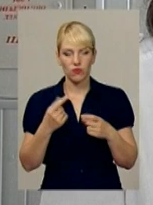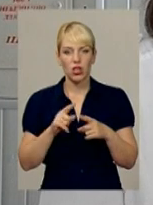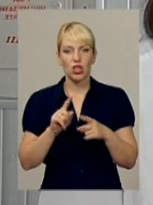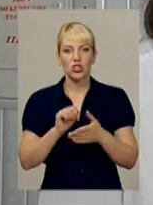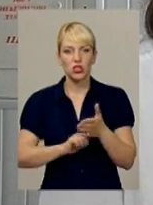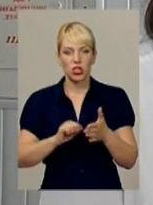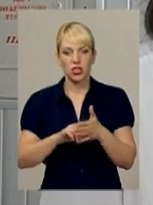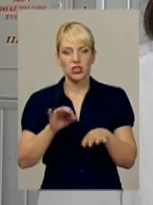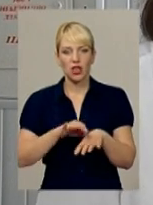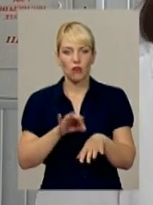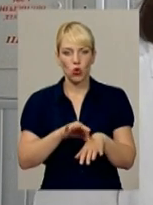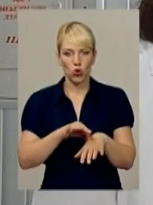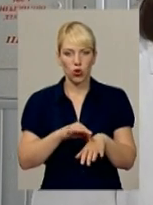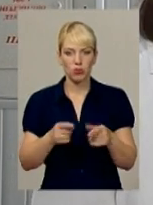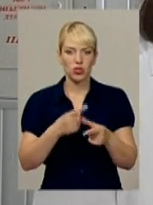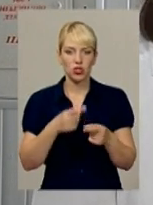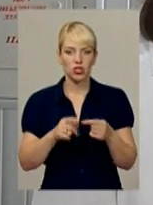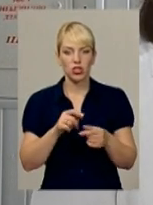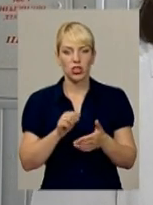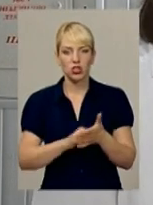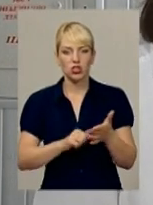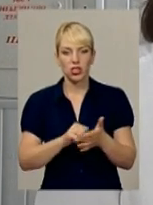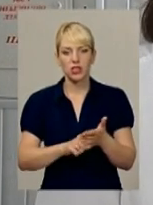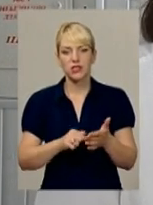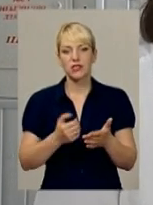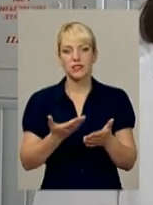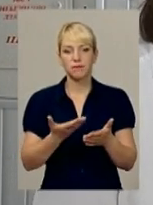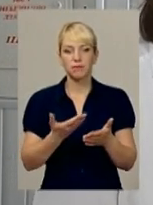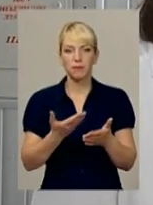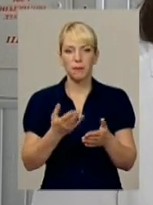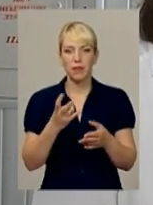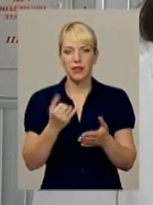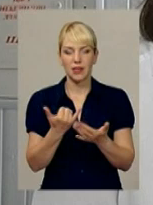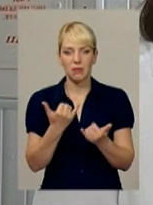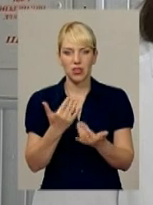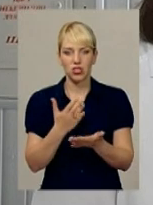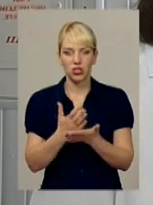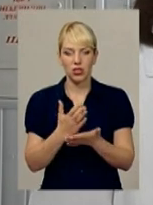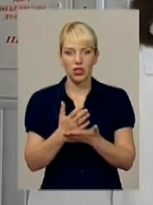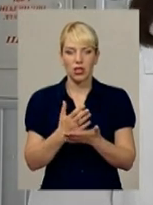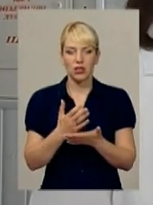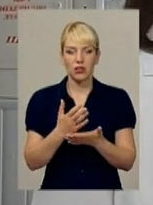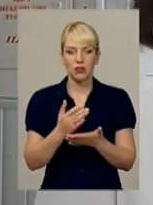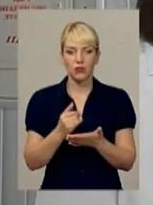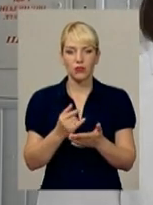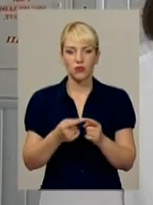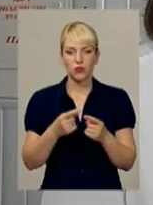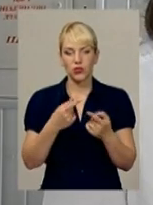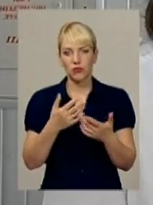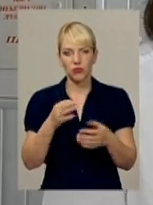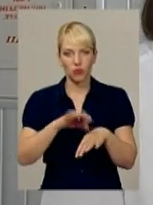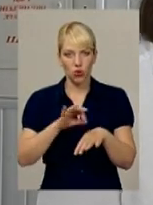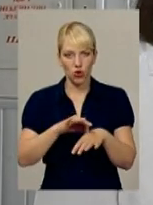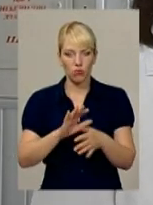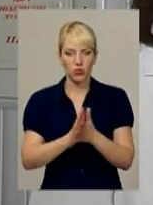хвороби, через на теперішній час перебування в якому хворобливому стані. Тому ми